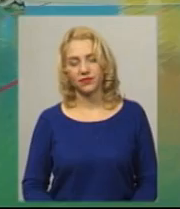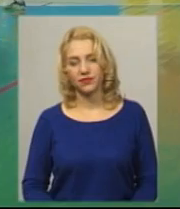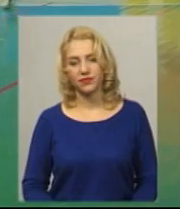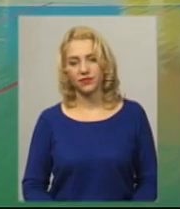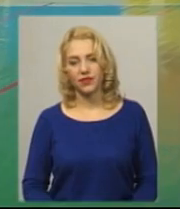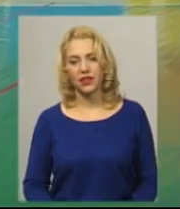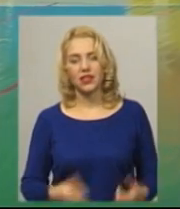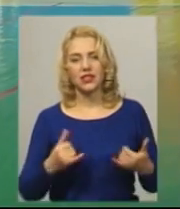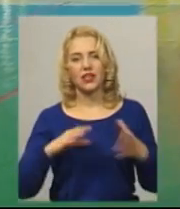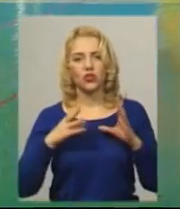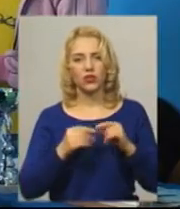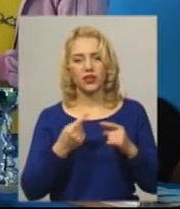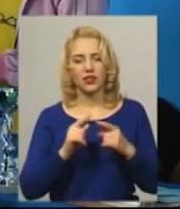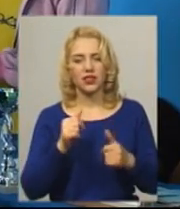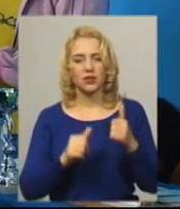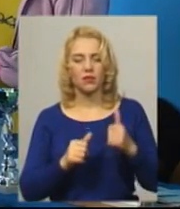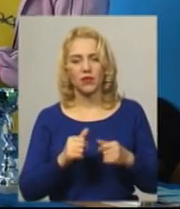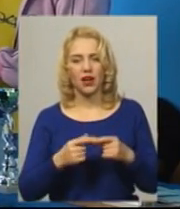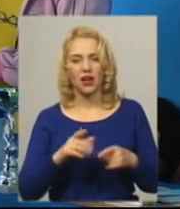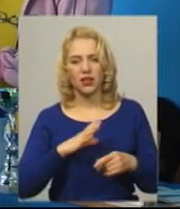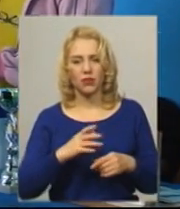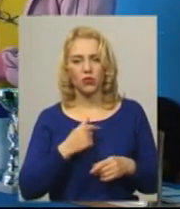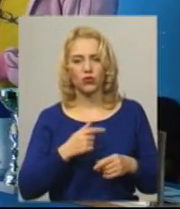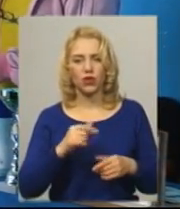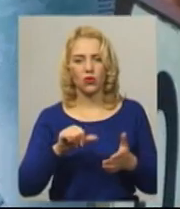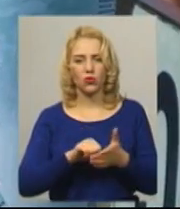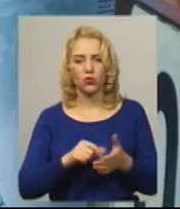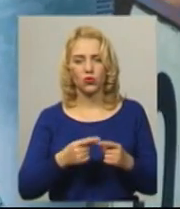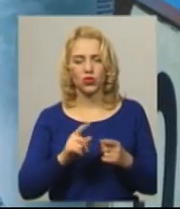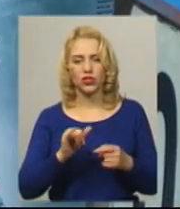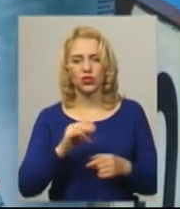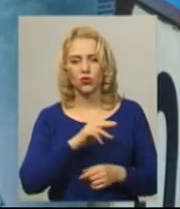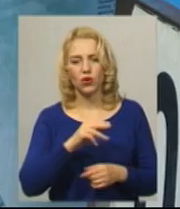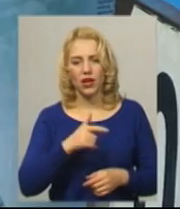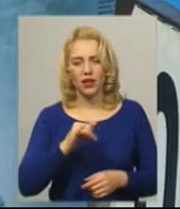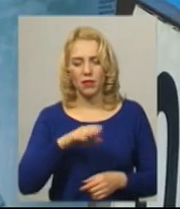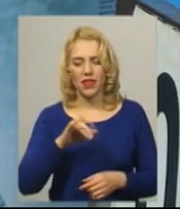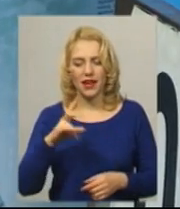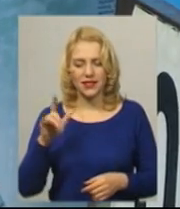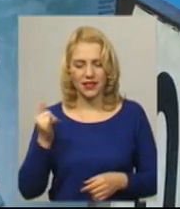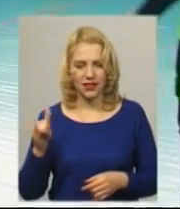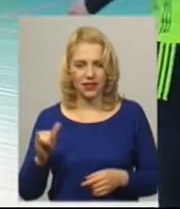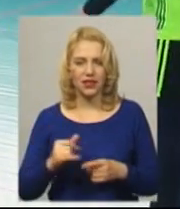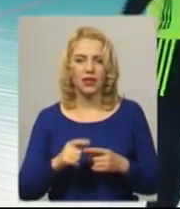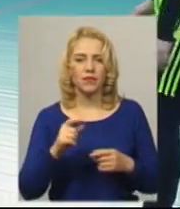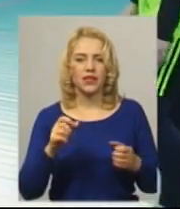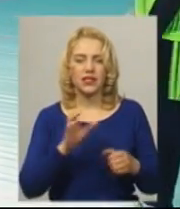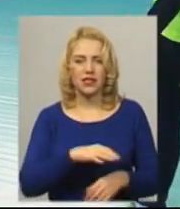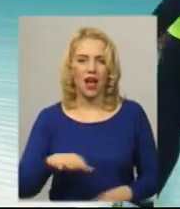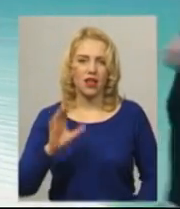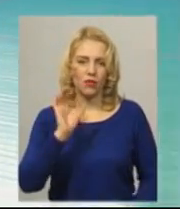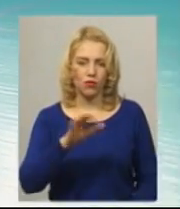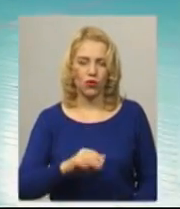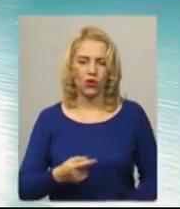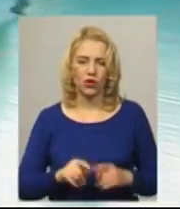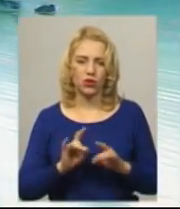За результатом цих змагань відбувся відбір на участь у дитячо-юнацькій спортивній лісі України з гандболу, розповідає директор дитячо-юнацькій